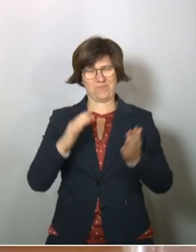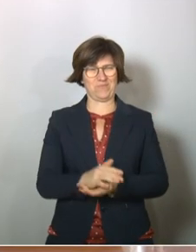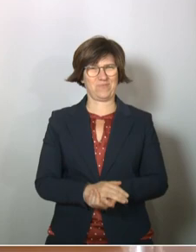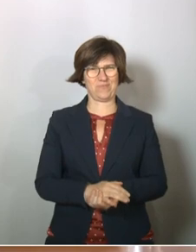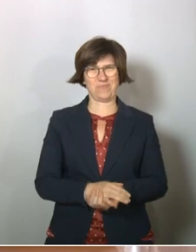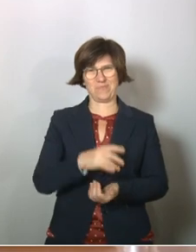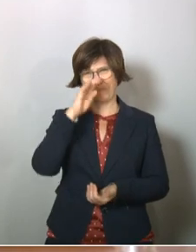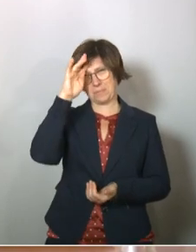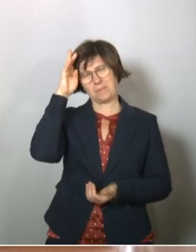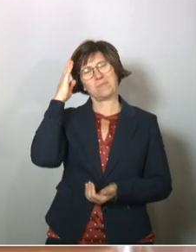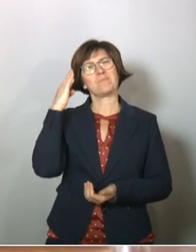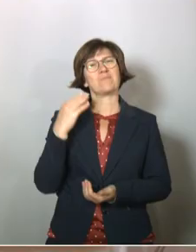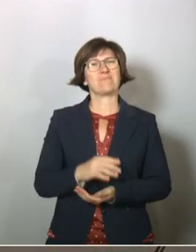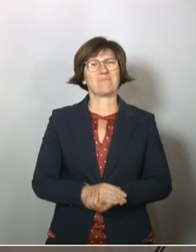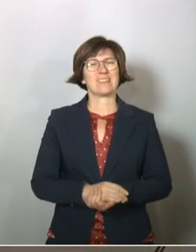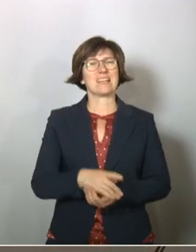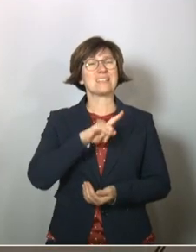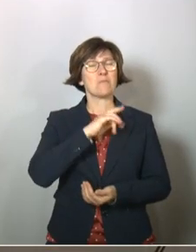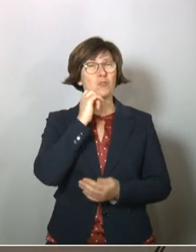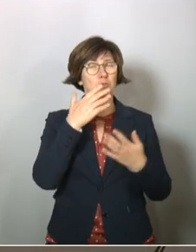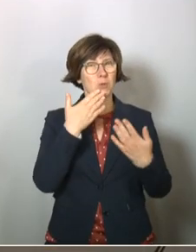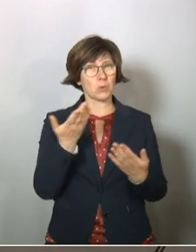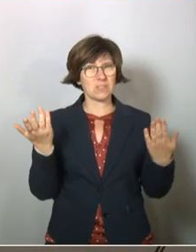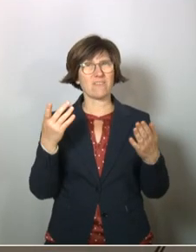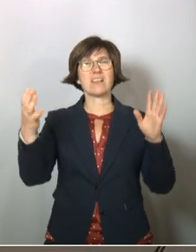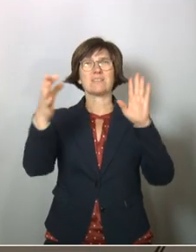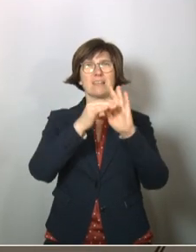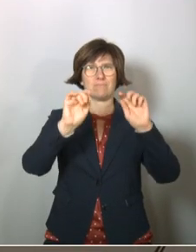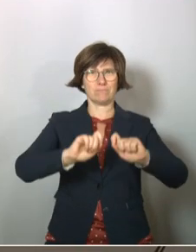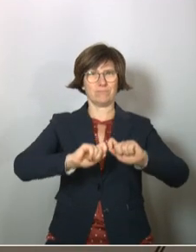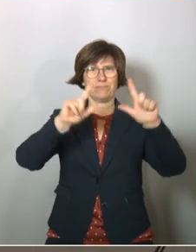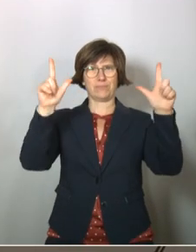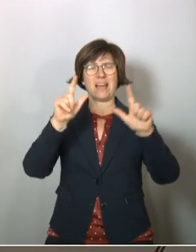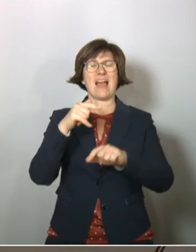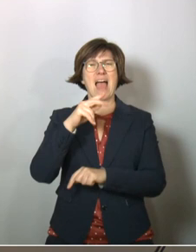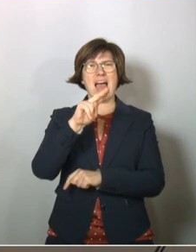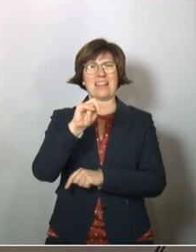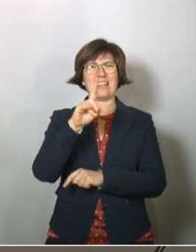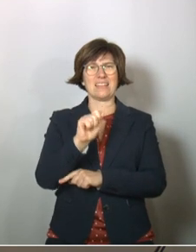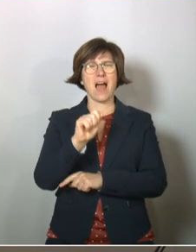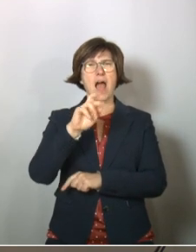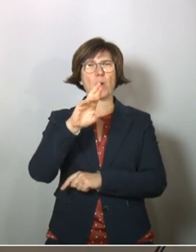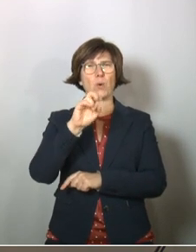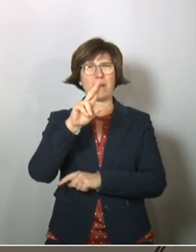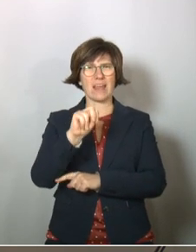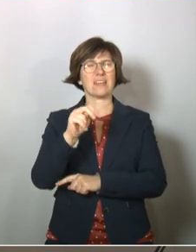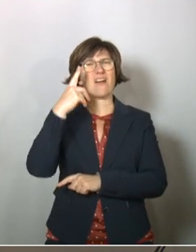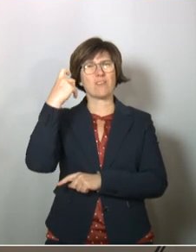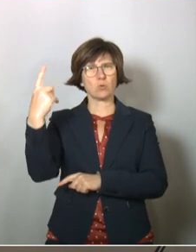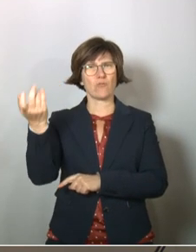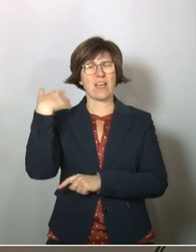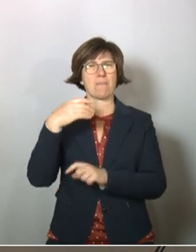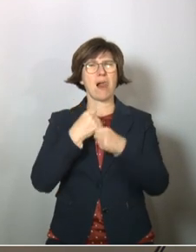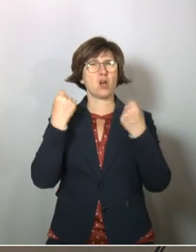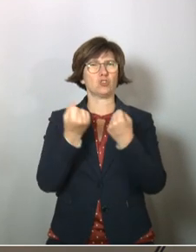bei uns zugeschaltet Herrn Julian Niederrühmelein, Philosoph, ehemaliger